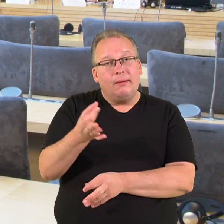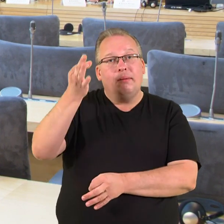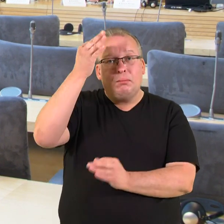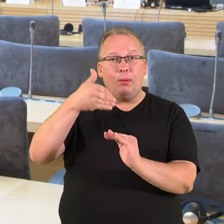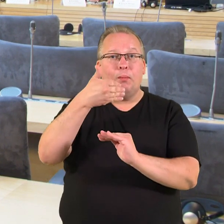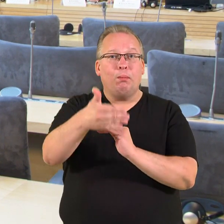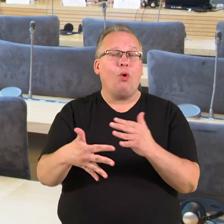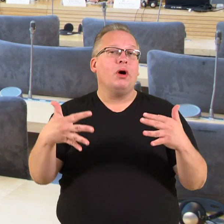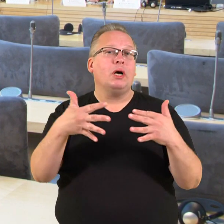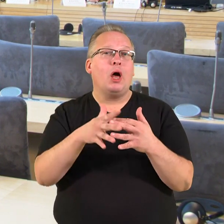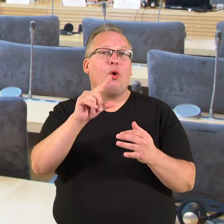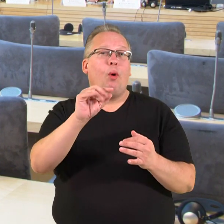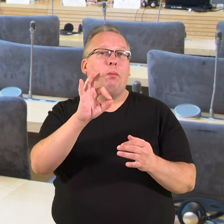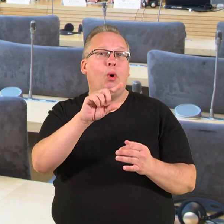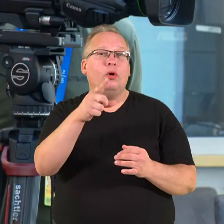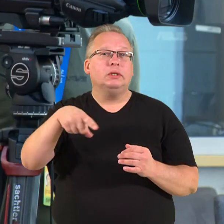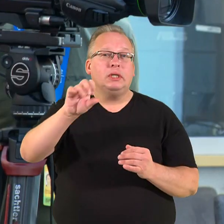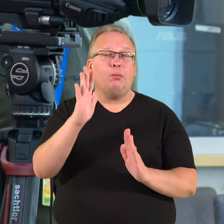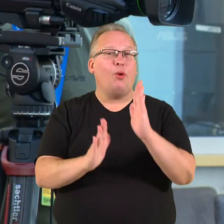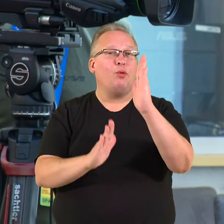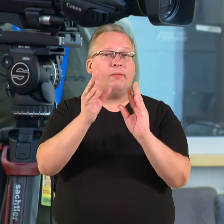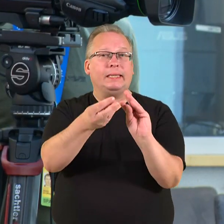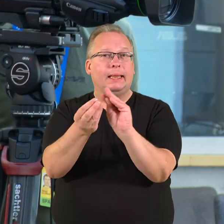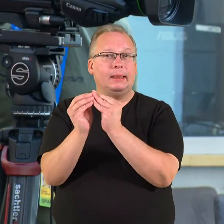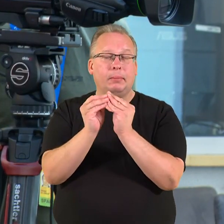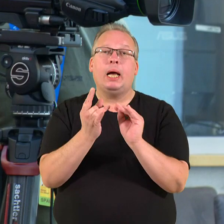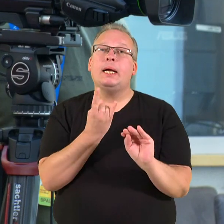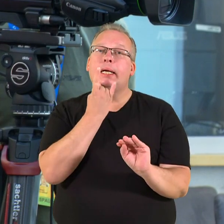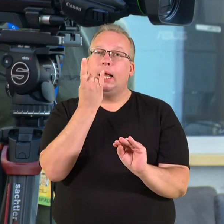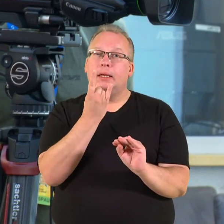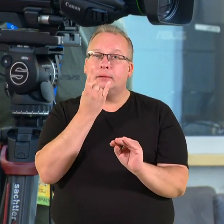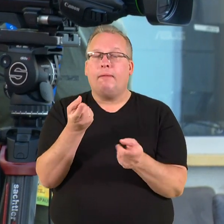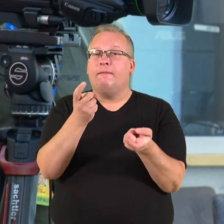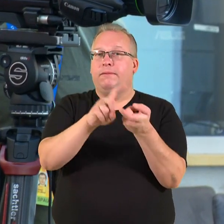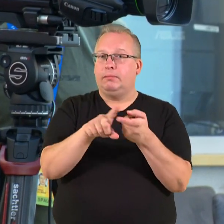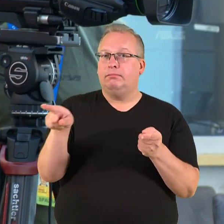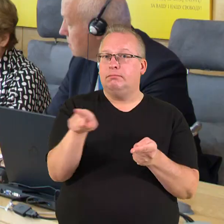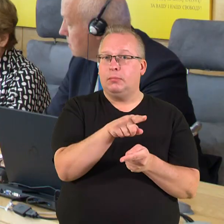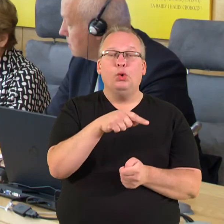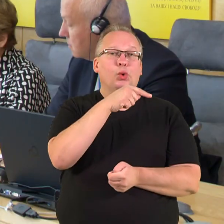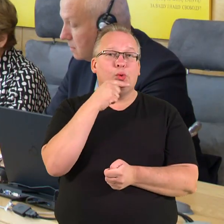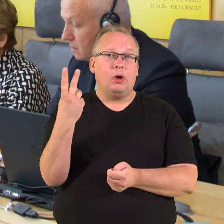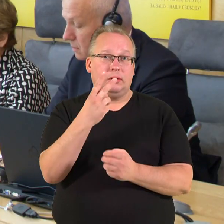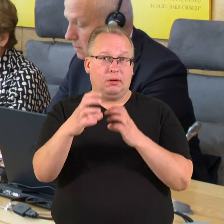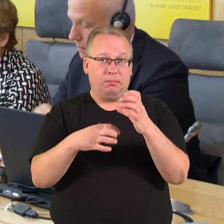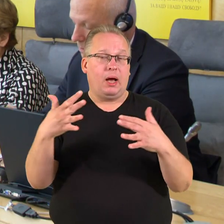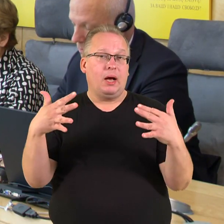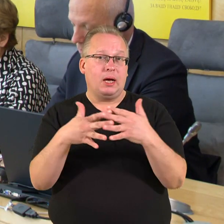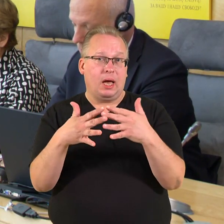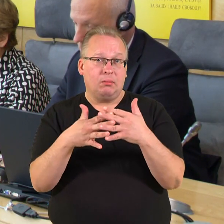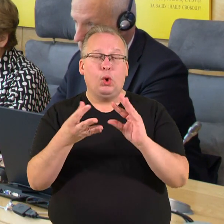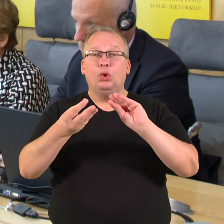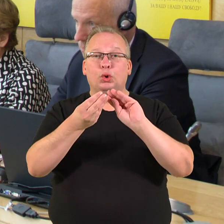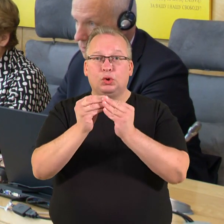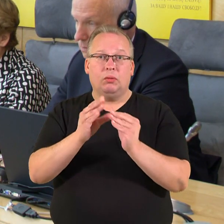pasiektus posdomo konferencijo susitarimus, pagal kuriuos Kaliningrado sritis atiteko Rusijai. Po antrojo pasaulinio karo sudarytame